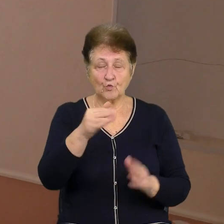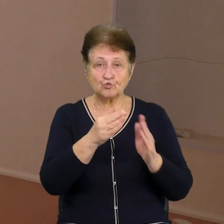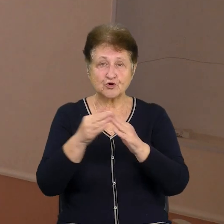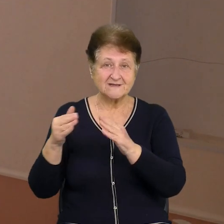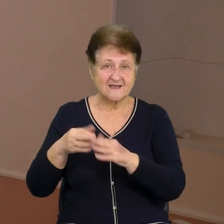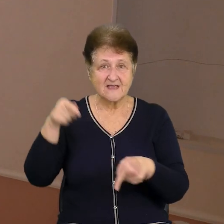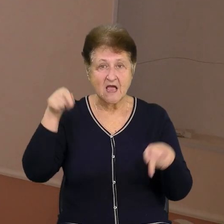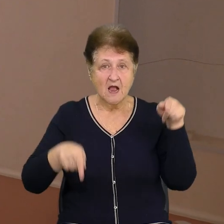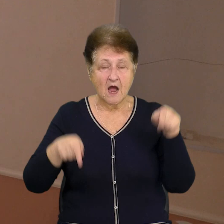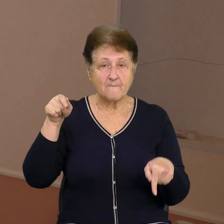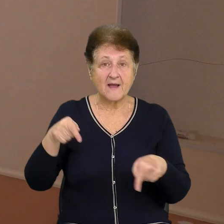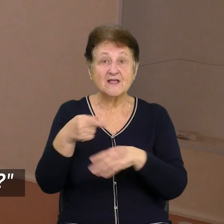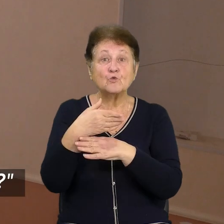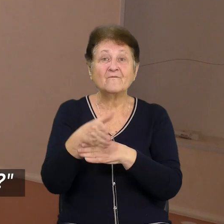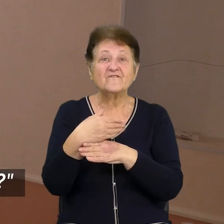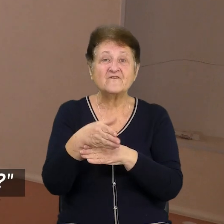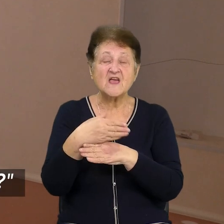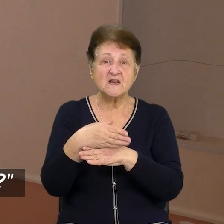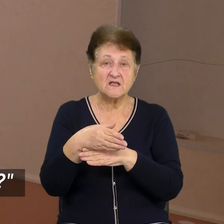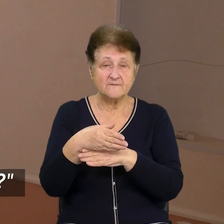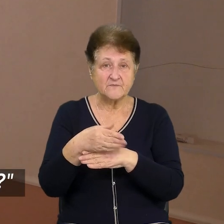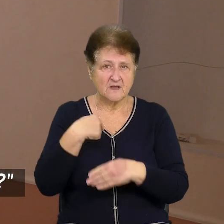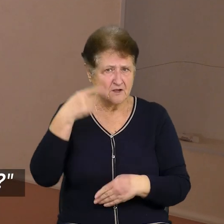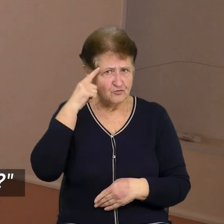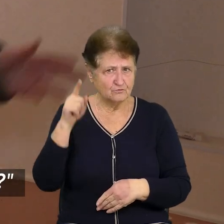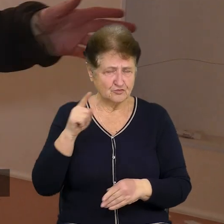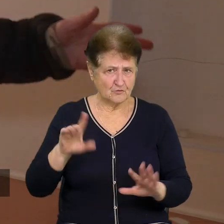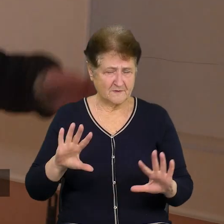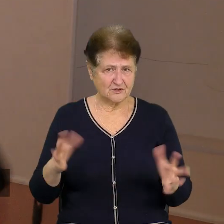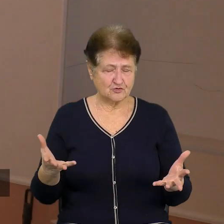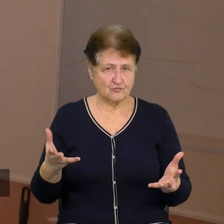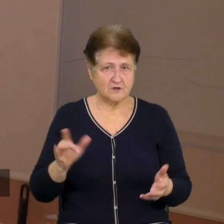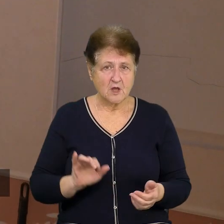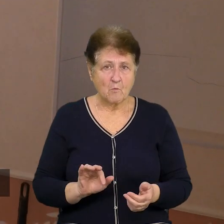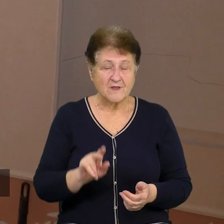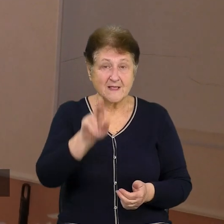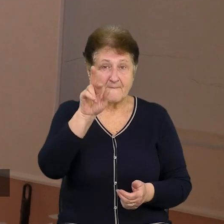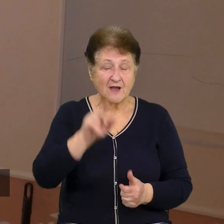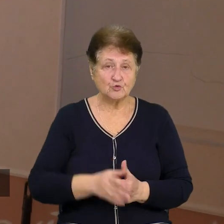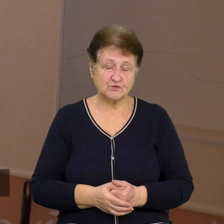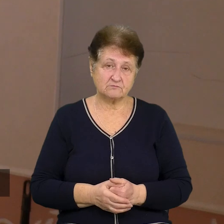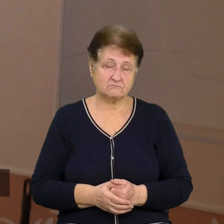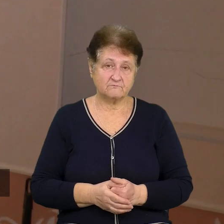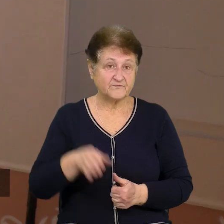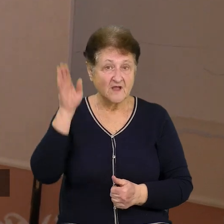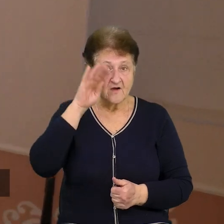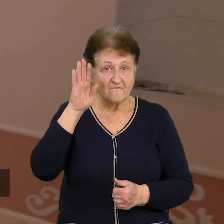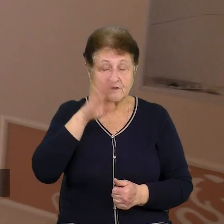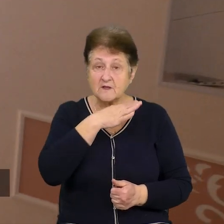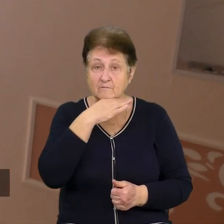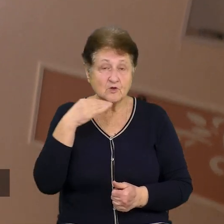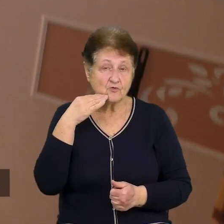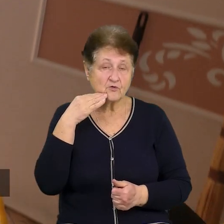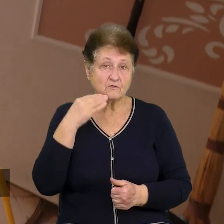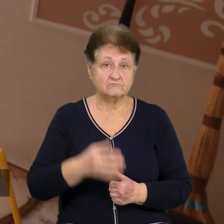покапається з двері. Ось так, я думаю, що ж тут таке відбувається. Піднімаюся сюди, води ось так, мабуть,